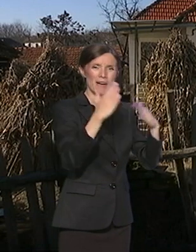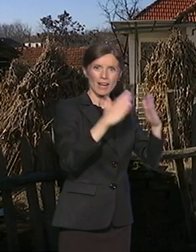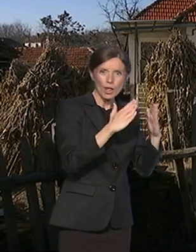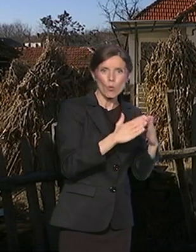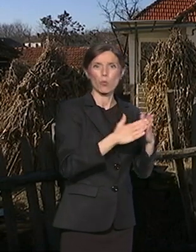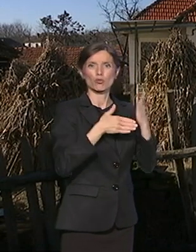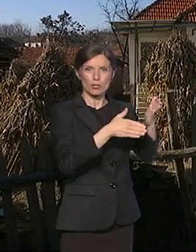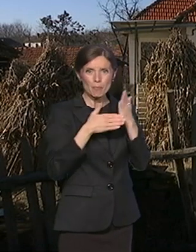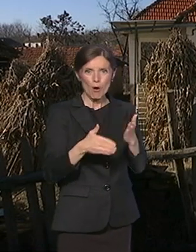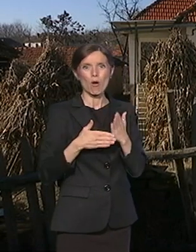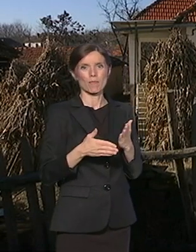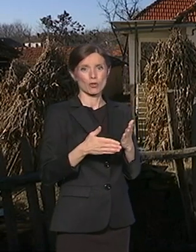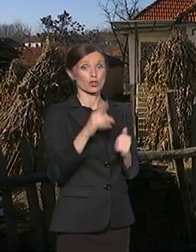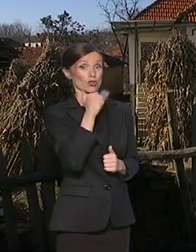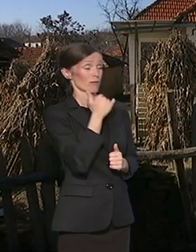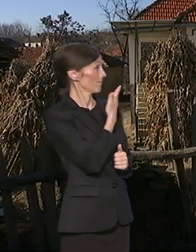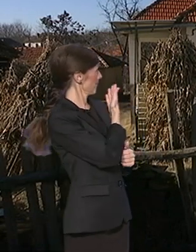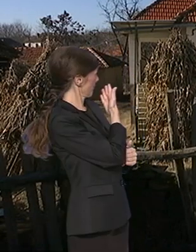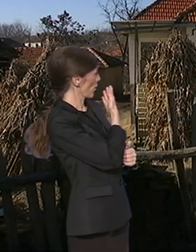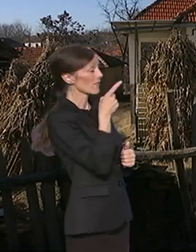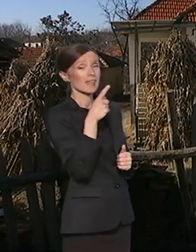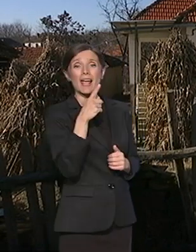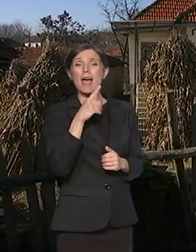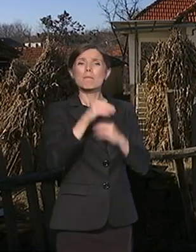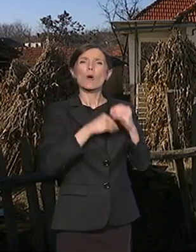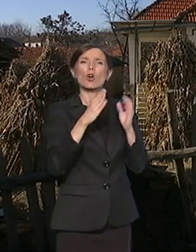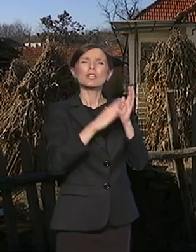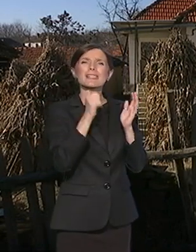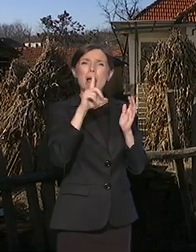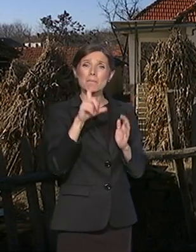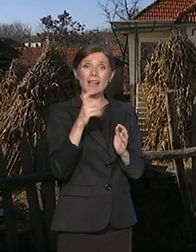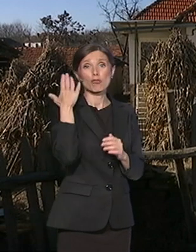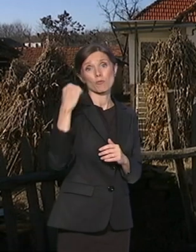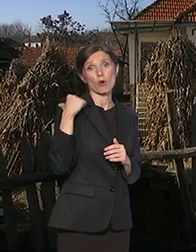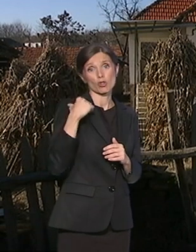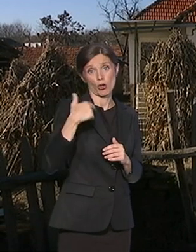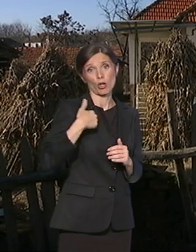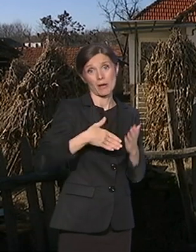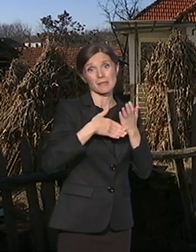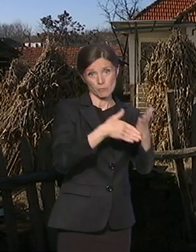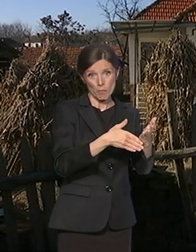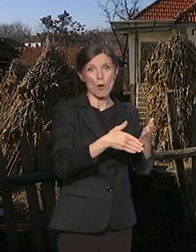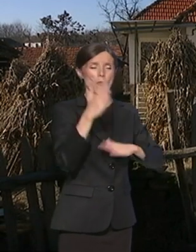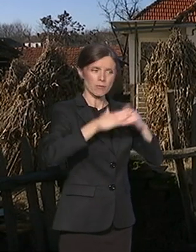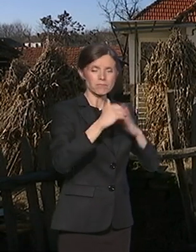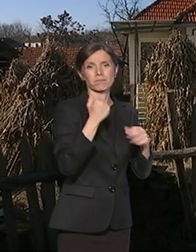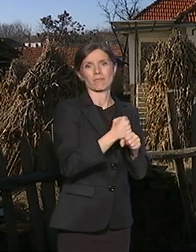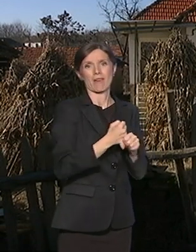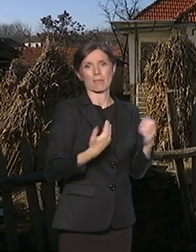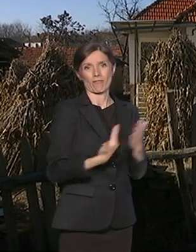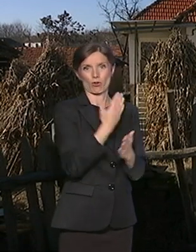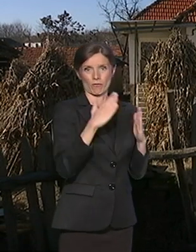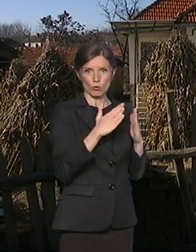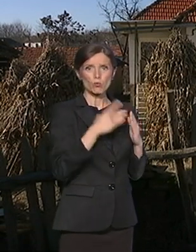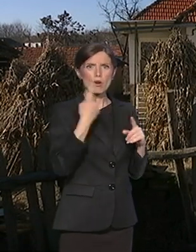Tako i upravo se iza nas nalazi kuća porodice Milić koju smo prošle godine pomogli i napravili novi porodicni dom. Također imamo još par